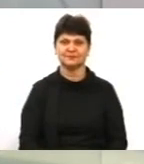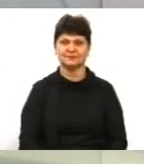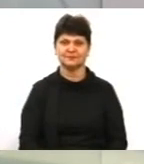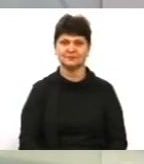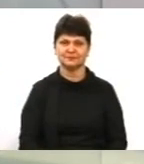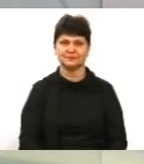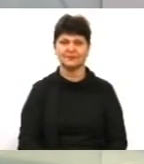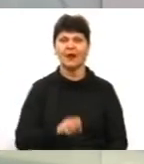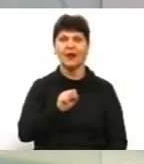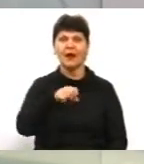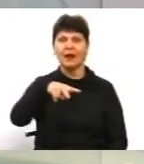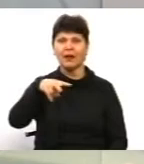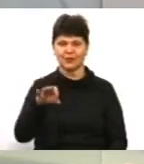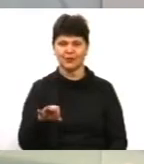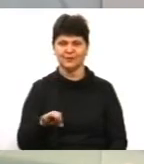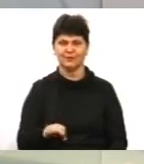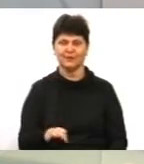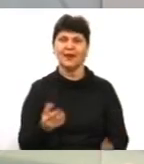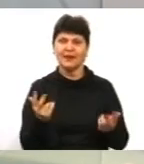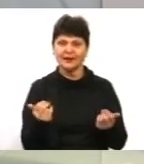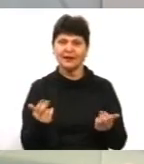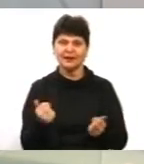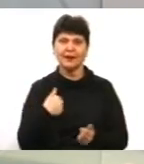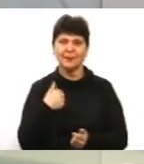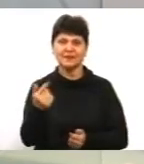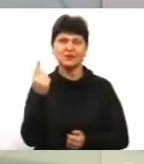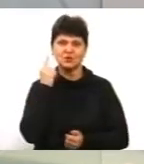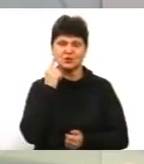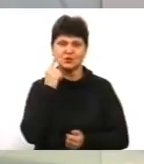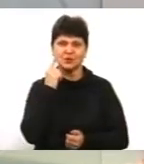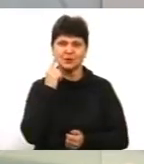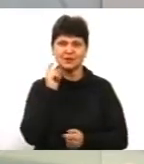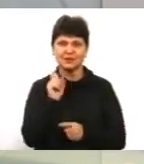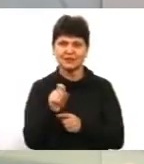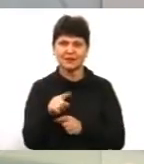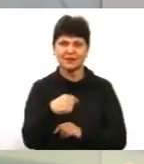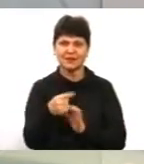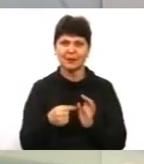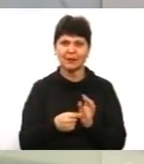Алло, добрий вечір. Так, ми вас чуємо говорити, ваше питання. Ставте питання.